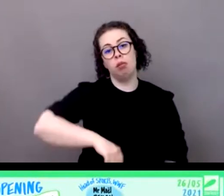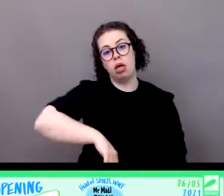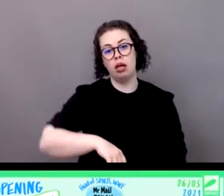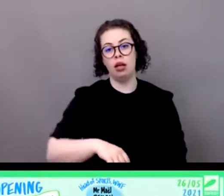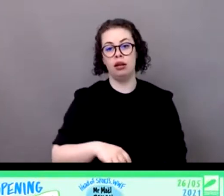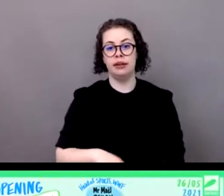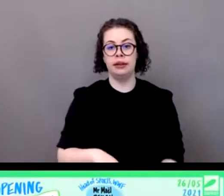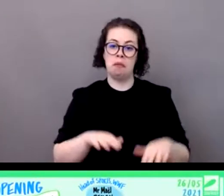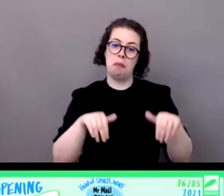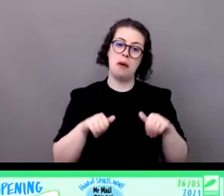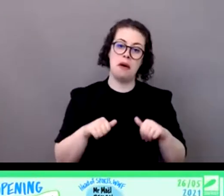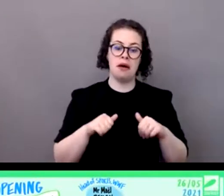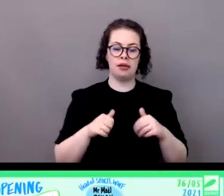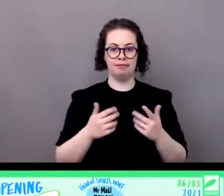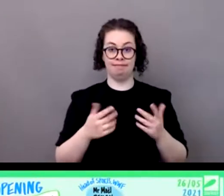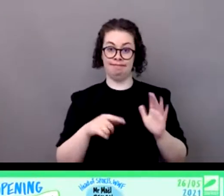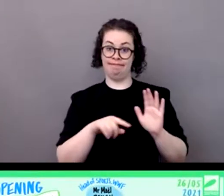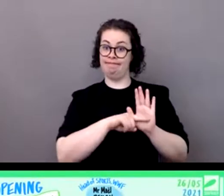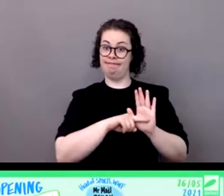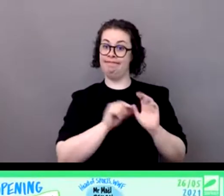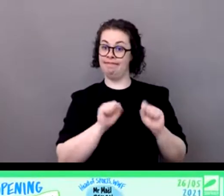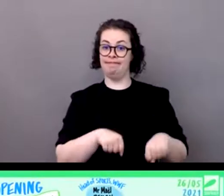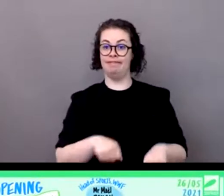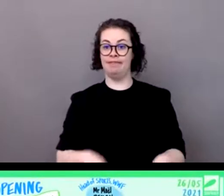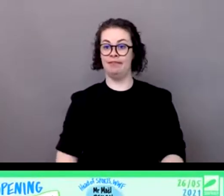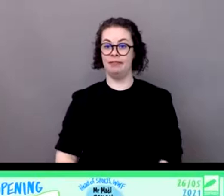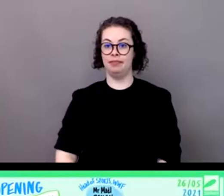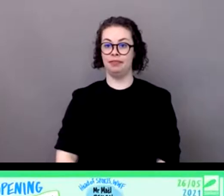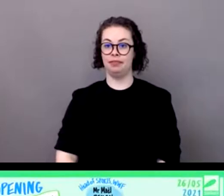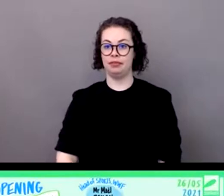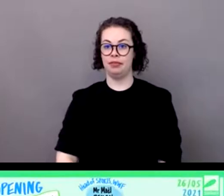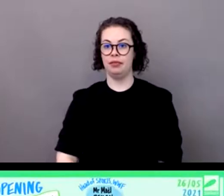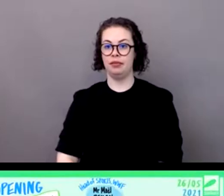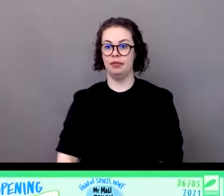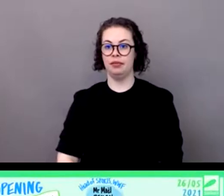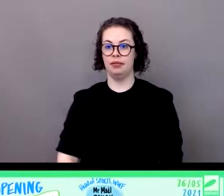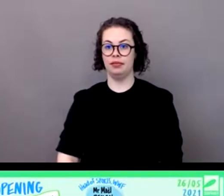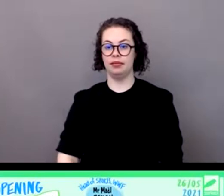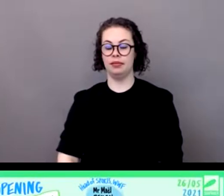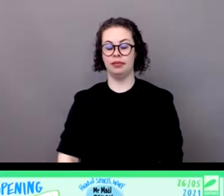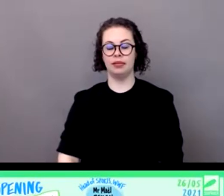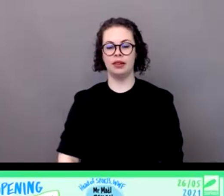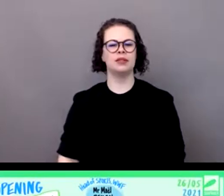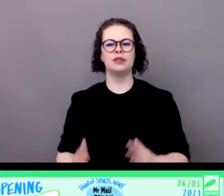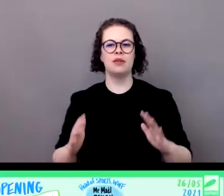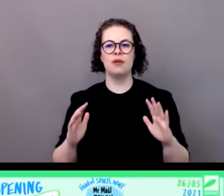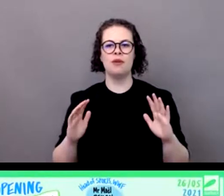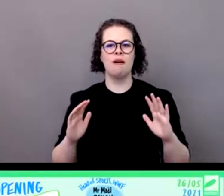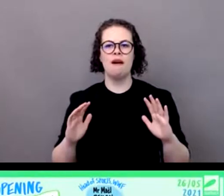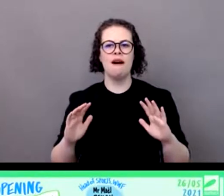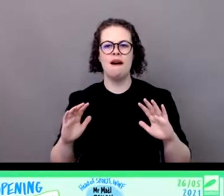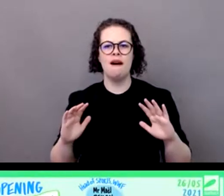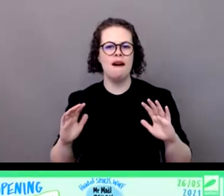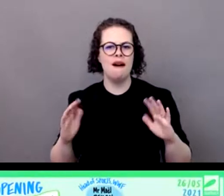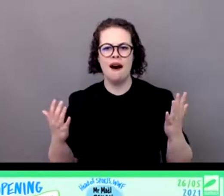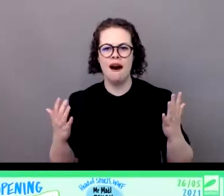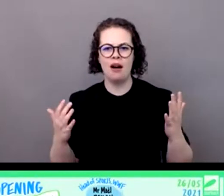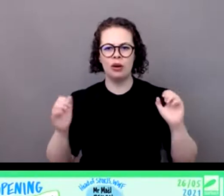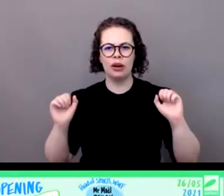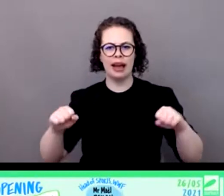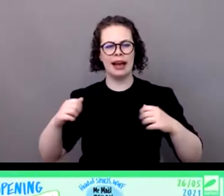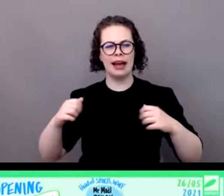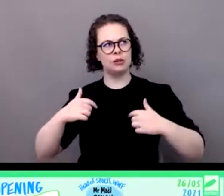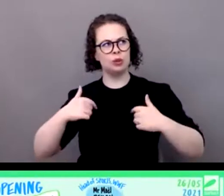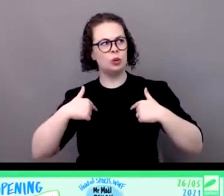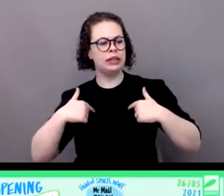cohérence sur sur une cohérence et une construction d'un oui d'un idéal de pratique d'un